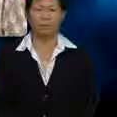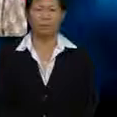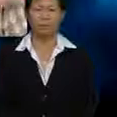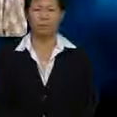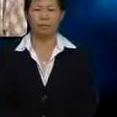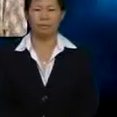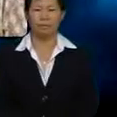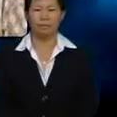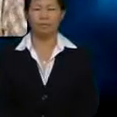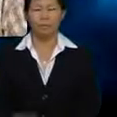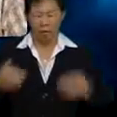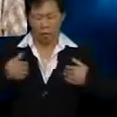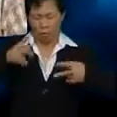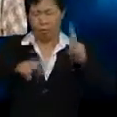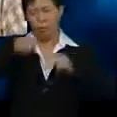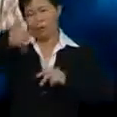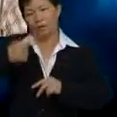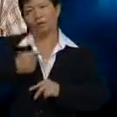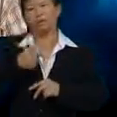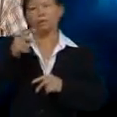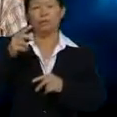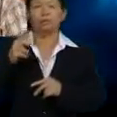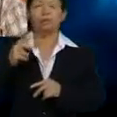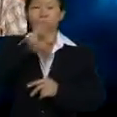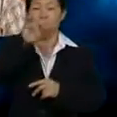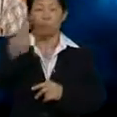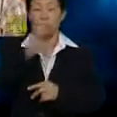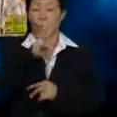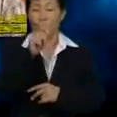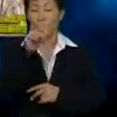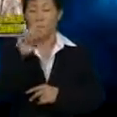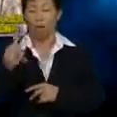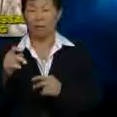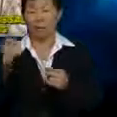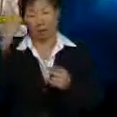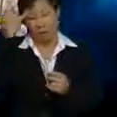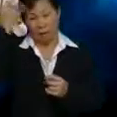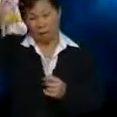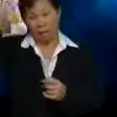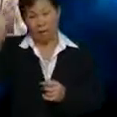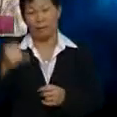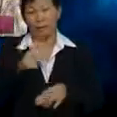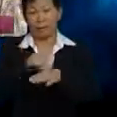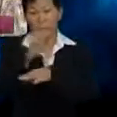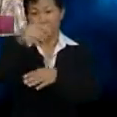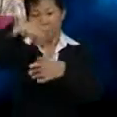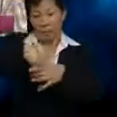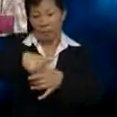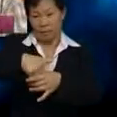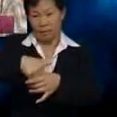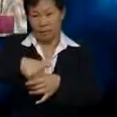Ada orang mengatakan bahawa Julia ini Watak Julia ini terlalu idea Di mana Di Di Dalam